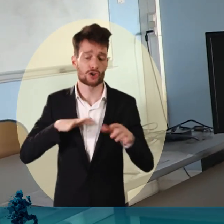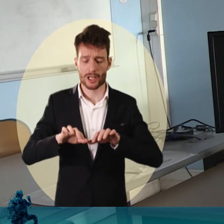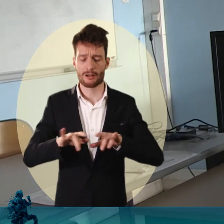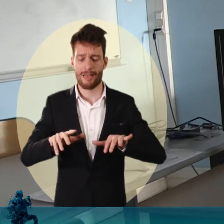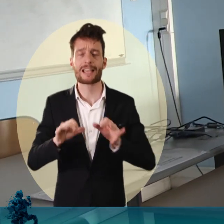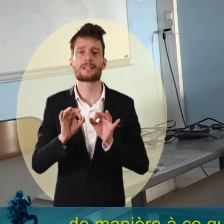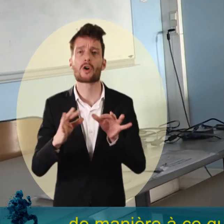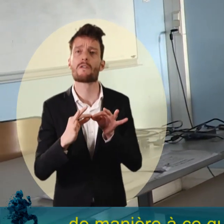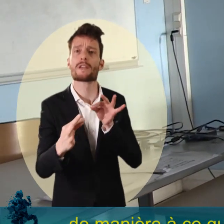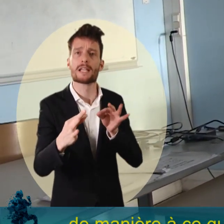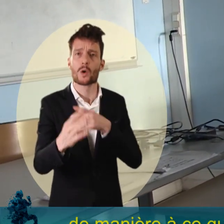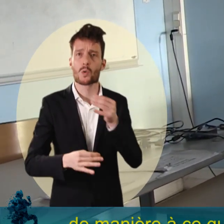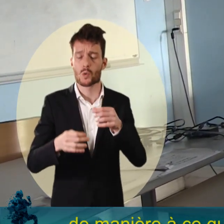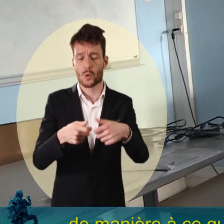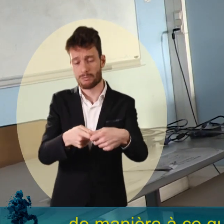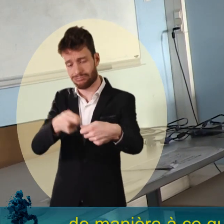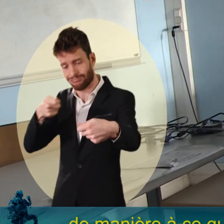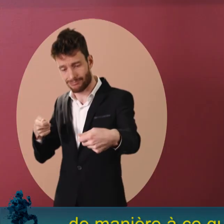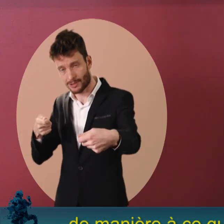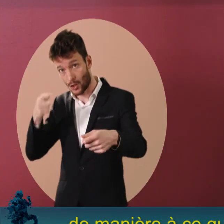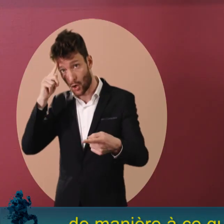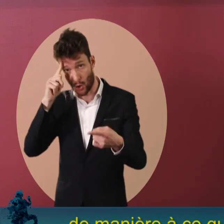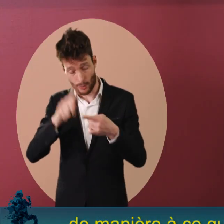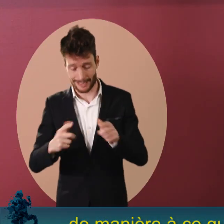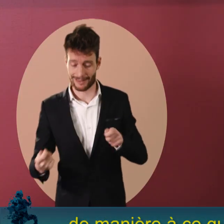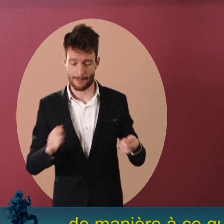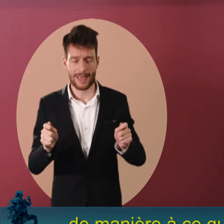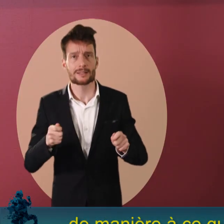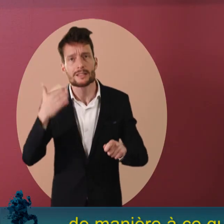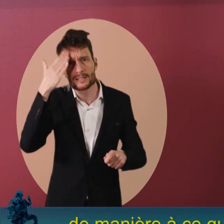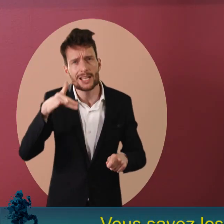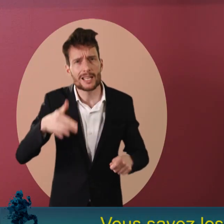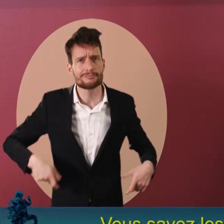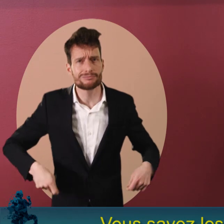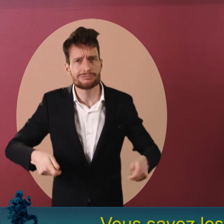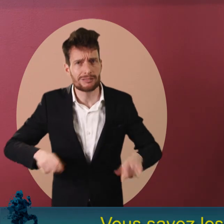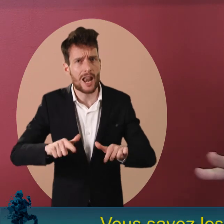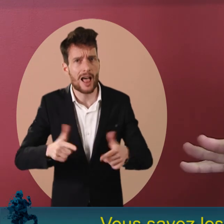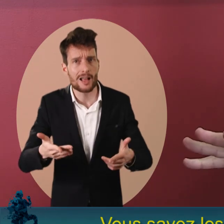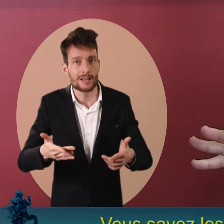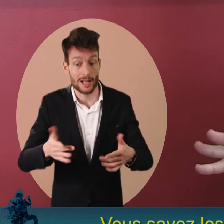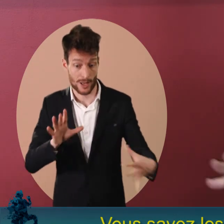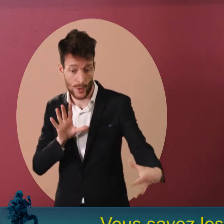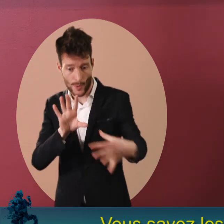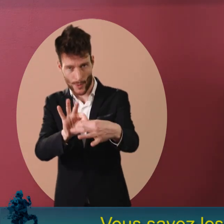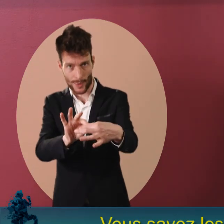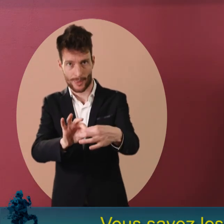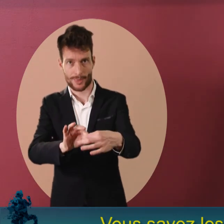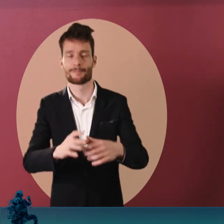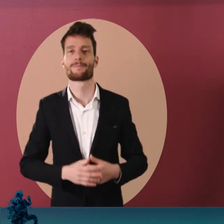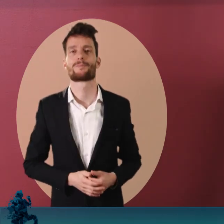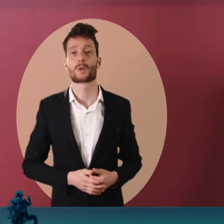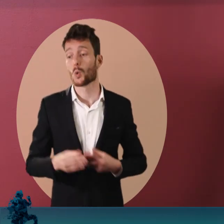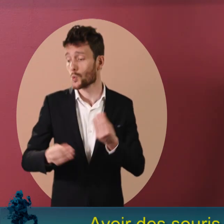des rallonges, de manière à ce que l'étudiant puisse par exemple avoir son clavier sur sa tablette. Vous savez, les tablettes qui sont devant les fauteuils roulants.